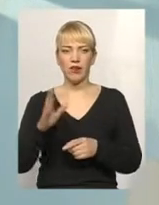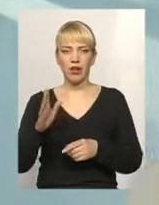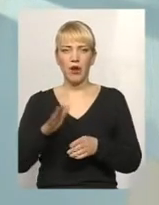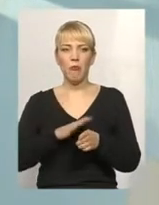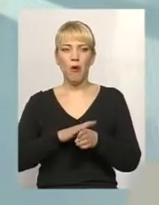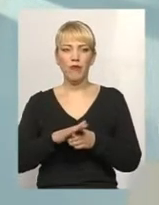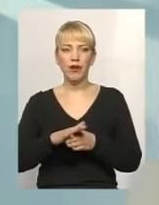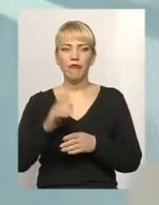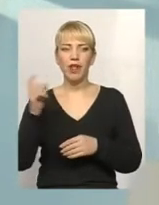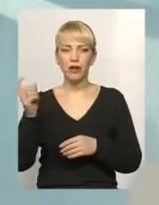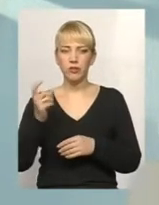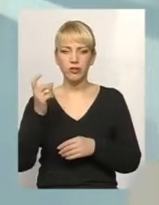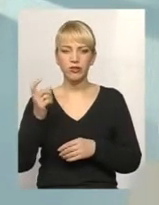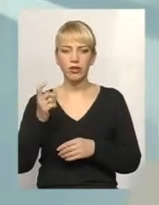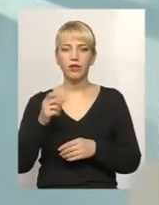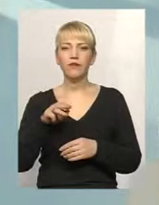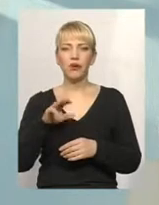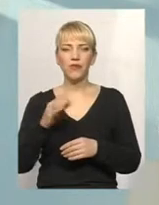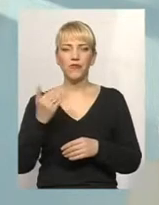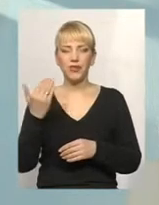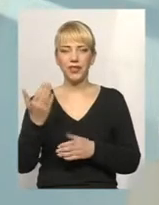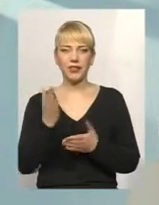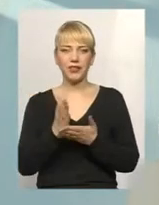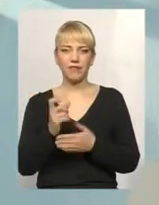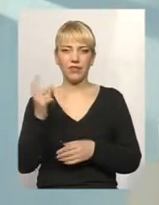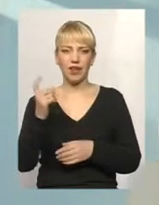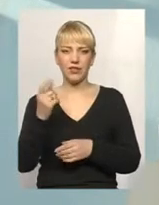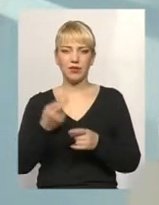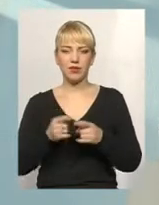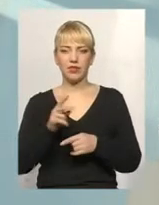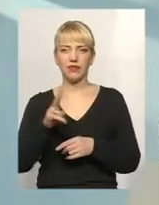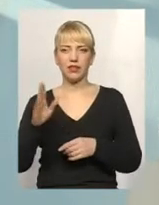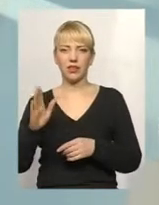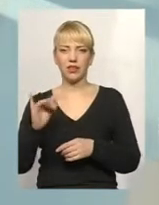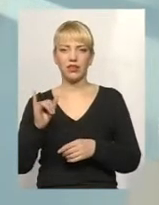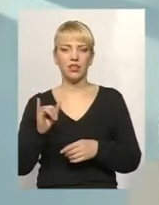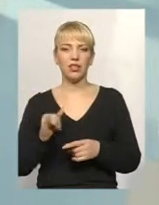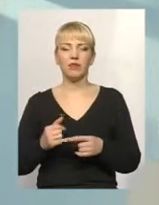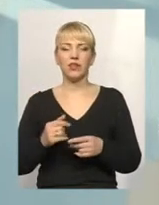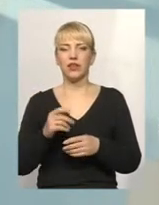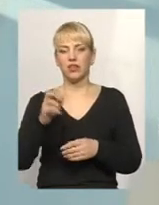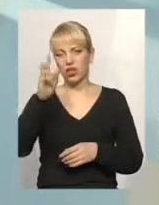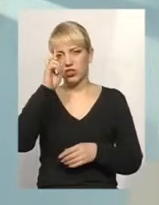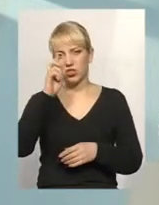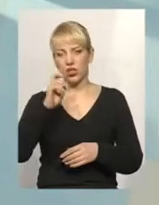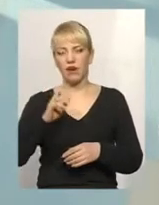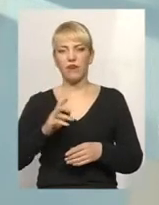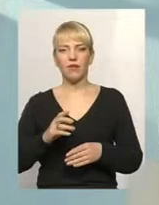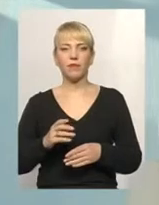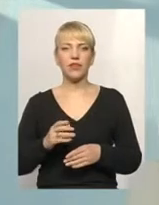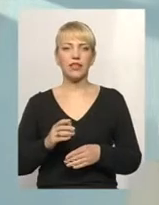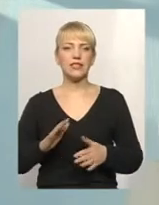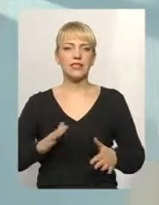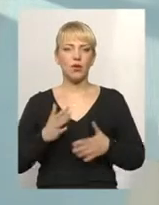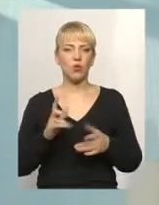повній власності, вони і є власниками цих квартир, і держава стимулює для того, щоб